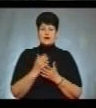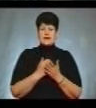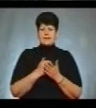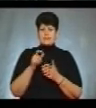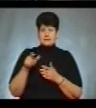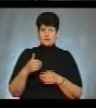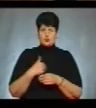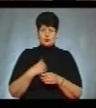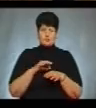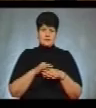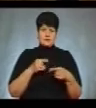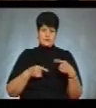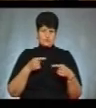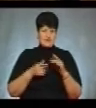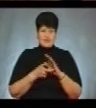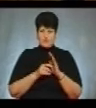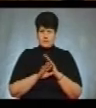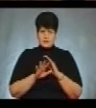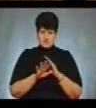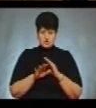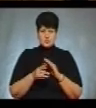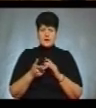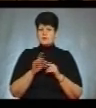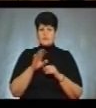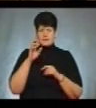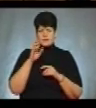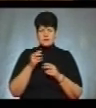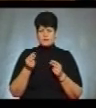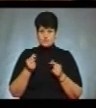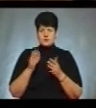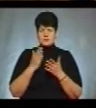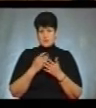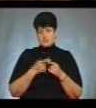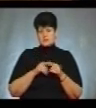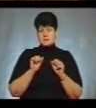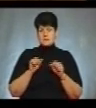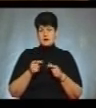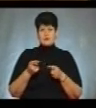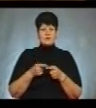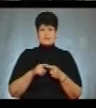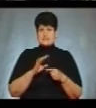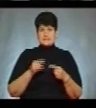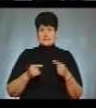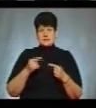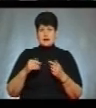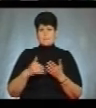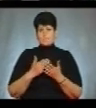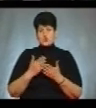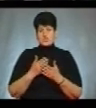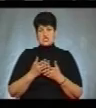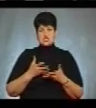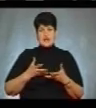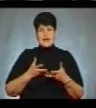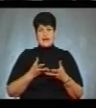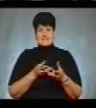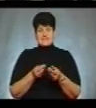хочуть провести дискусію не в приміщенні Суспільного або ж не за державні гроші, то мають на це право. Але це вже не дебати, а політична агітація.